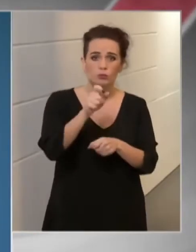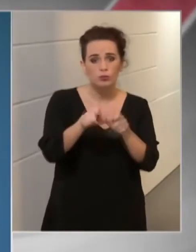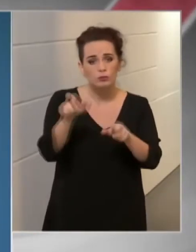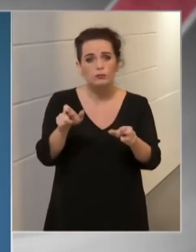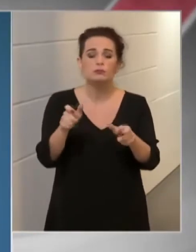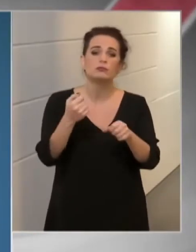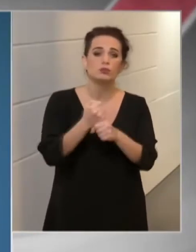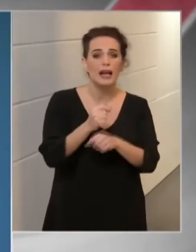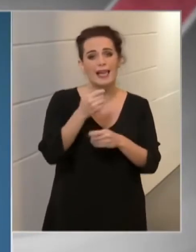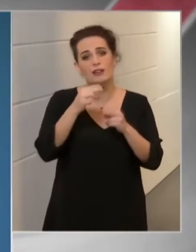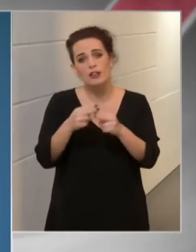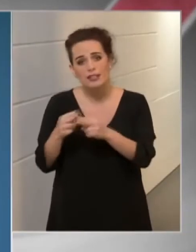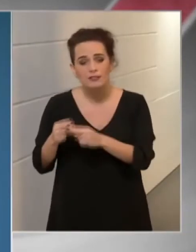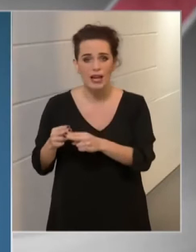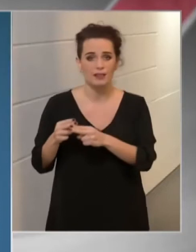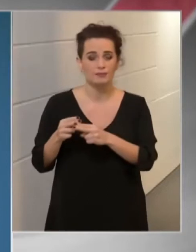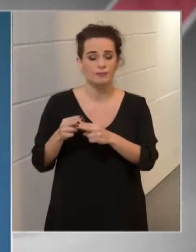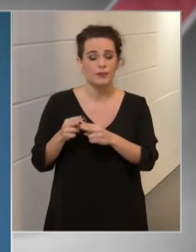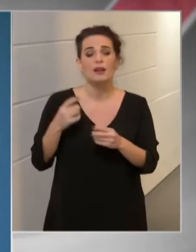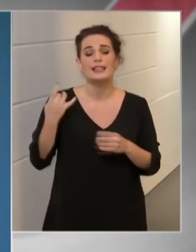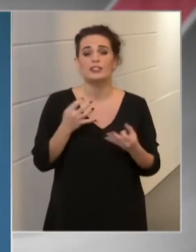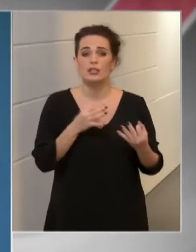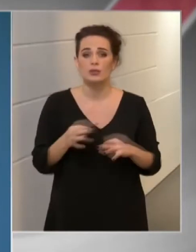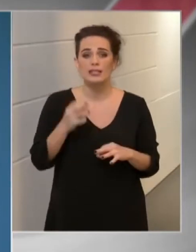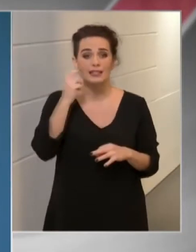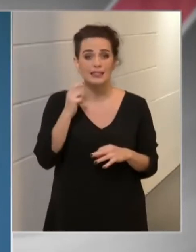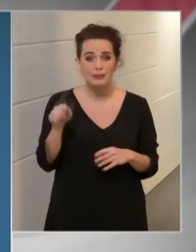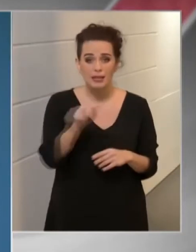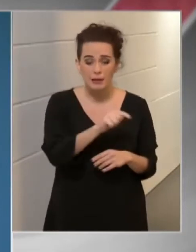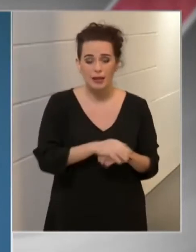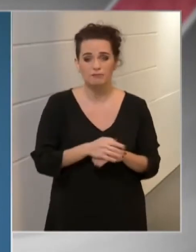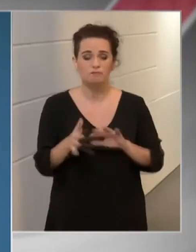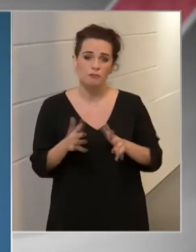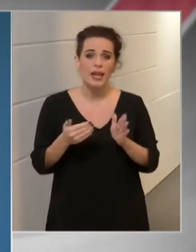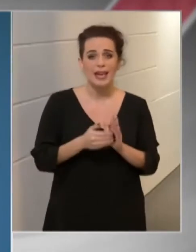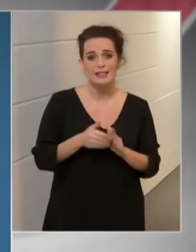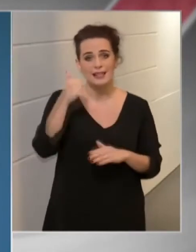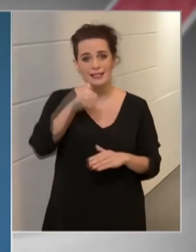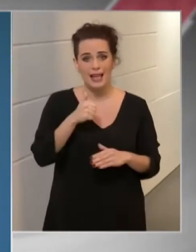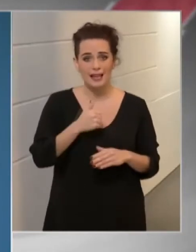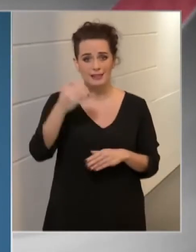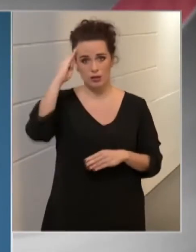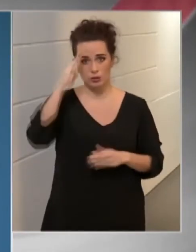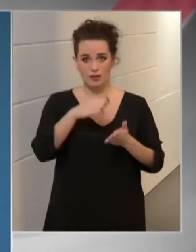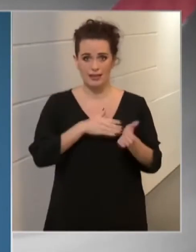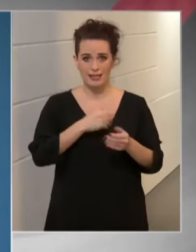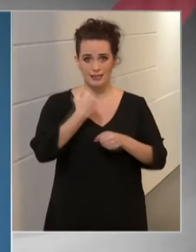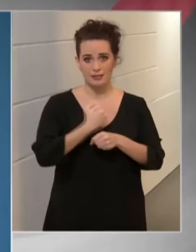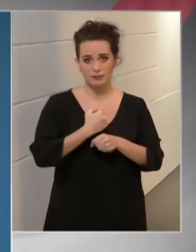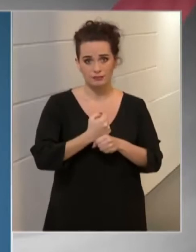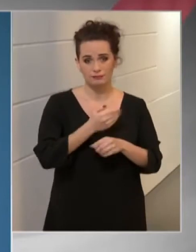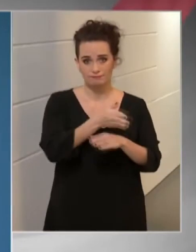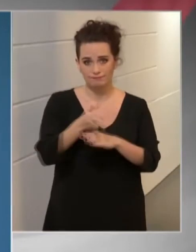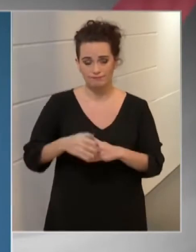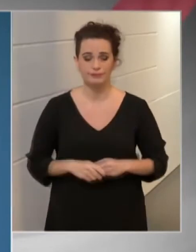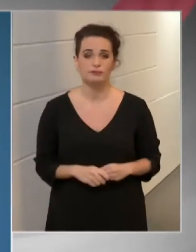egészségügyre terhelődő több lett feladatok miatt, mintegy 1100 katona kezdte meg feladatát az egészségügyi intézményekben.